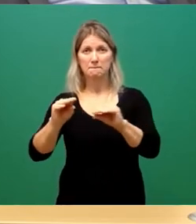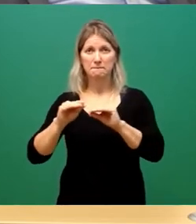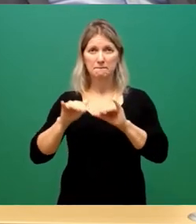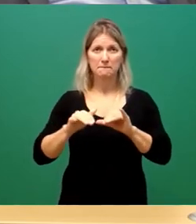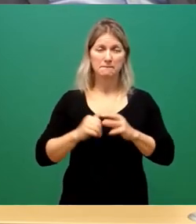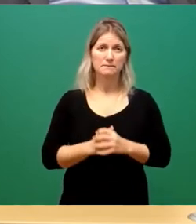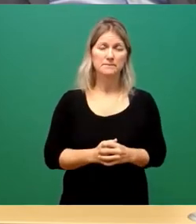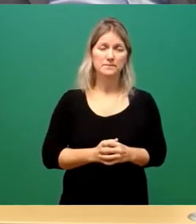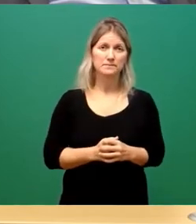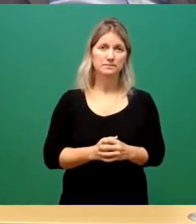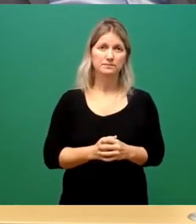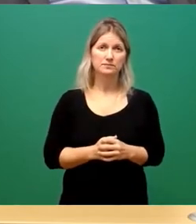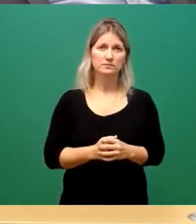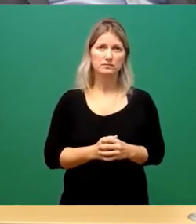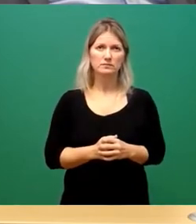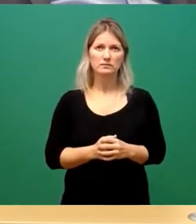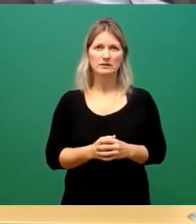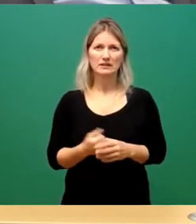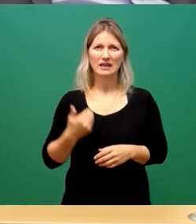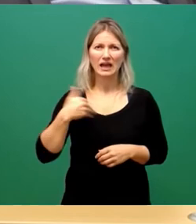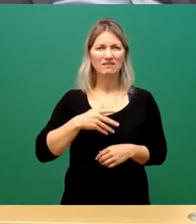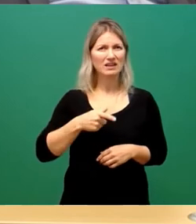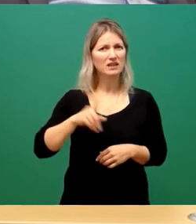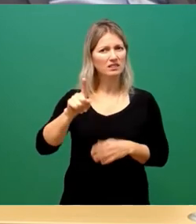Habe ich irgendjemanden zur Rede aufgefordert?